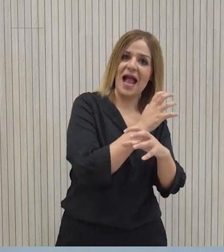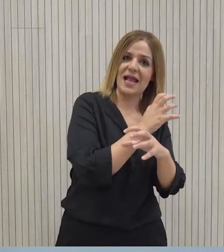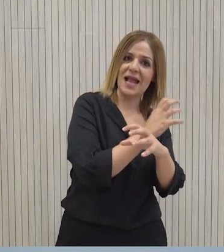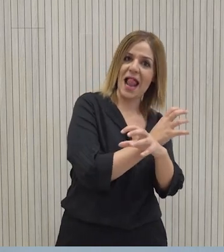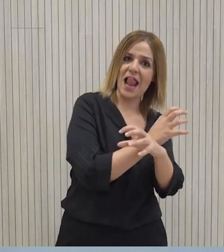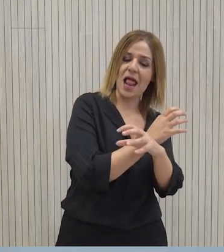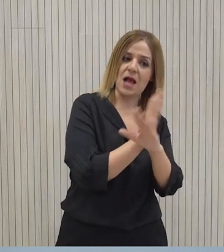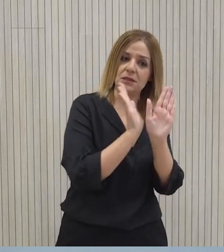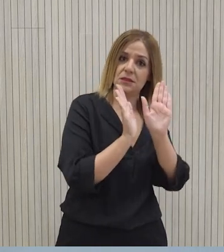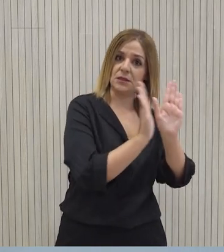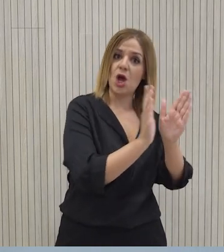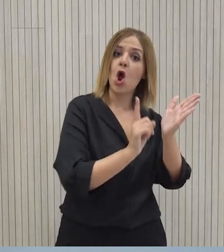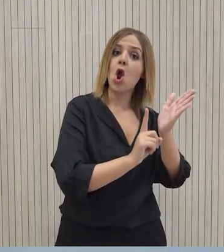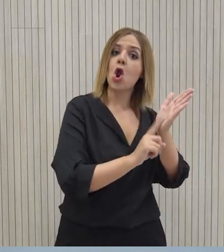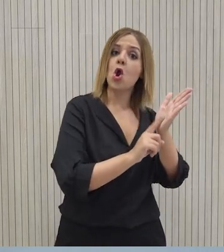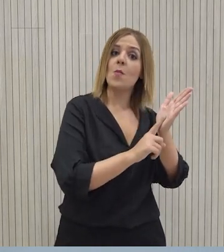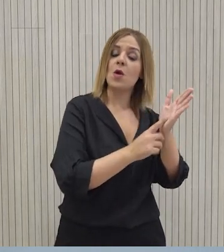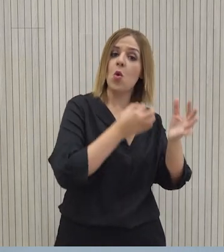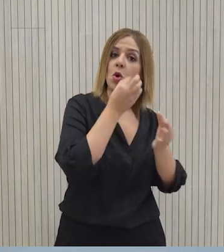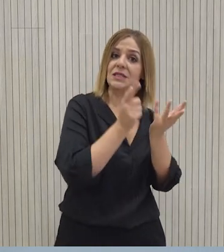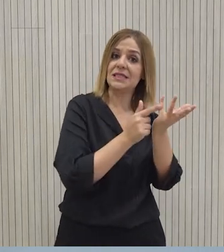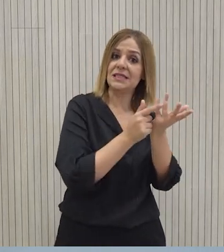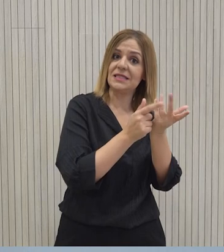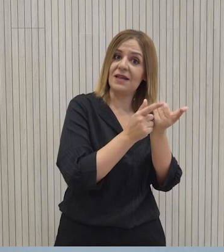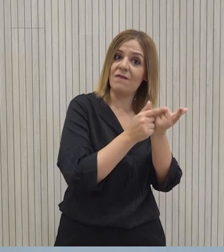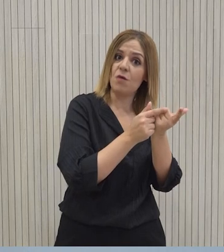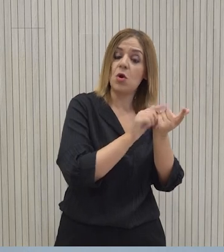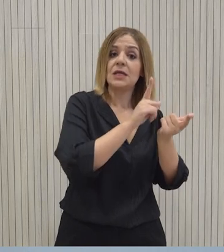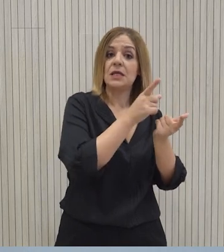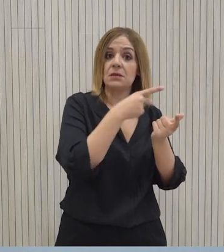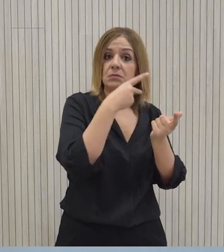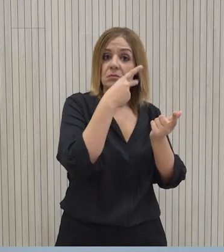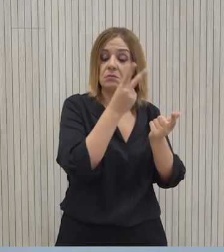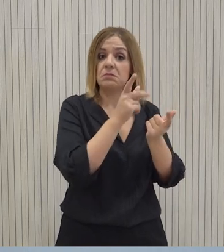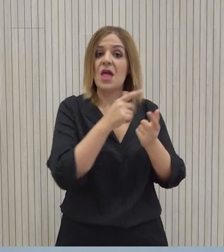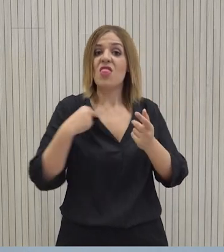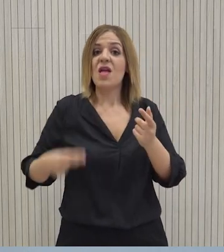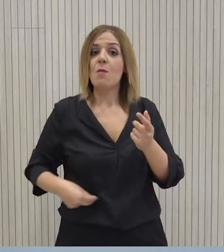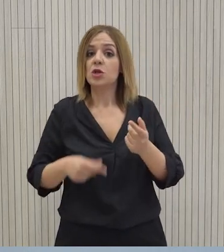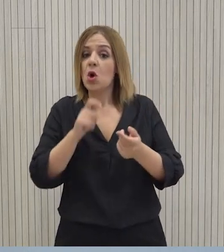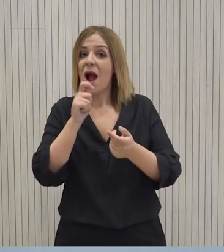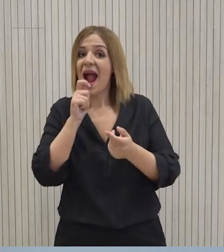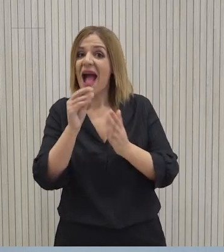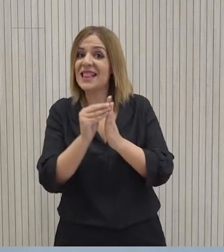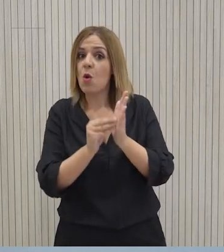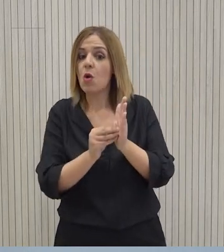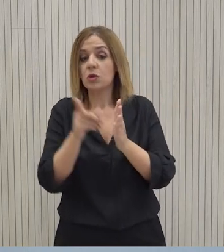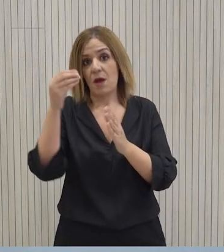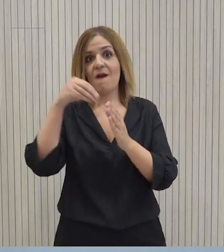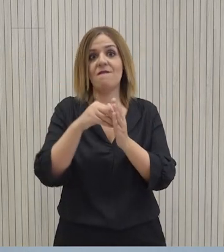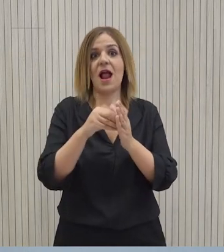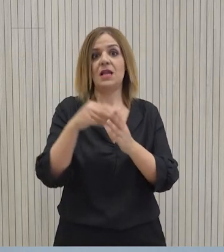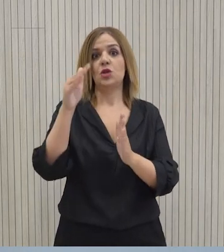ως νομικού συμβούλου του κράτους και ως δημοσίου κατηγόρου. Αυτό περιλαμβανόταν μέσα στο πραγματικό πρόγραμμα